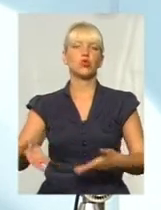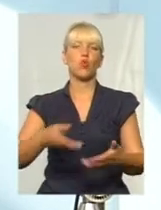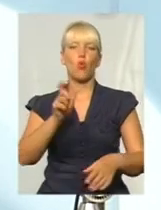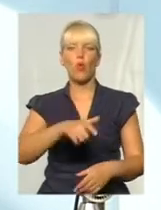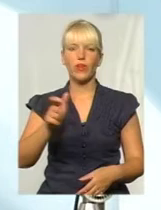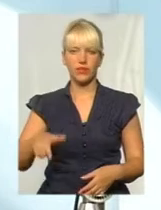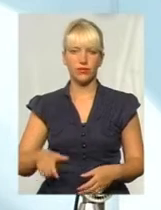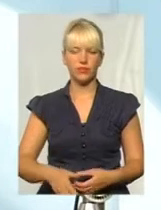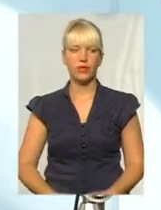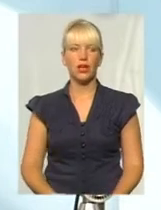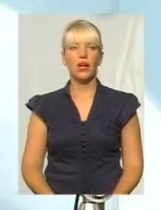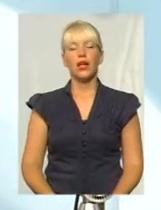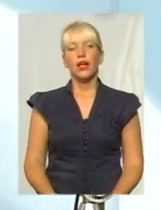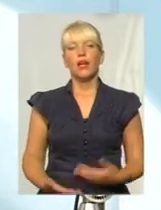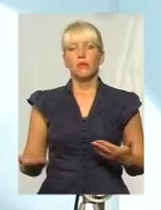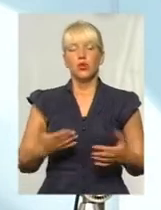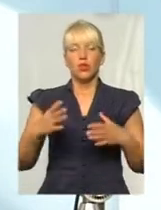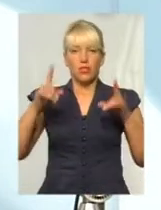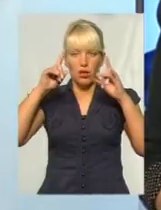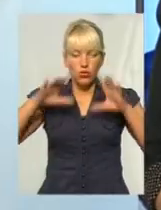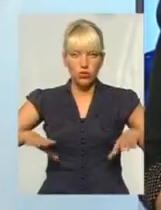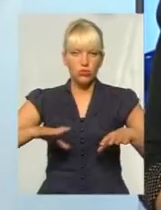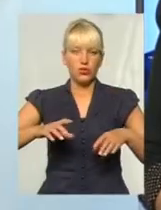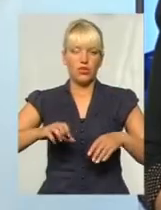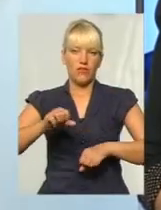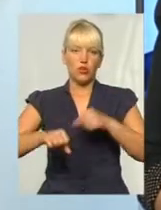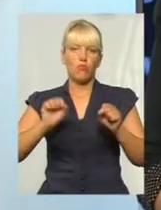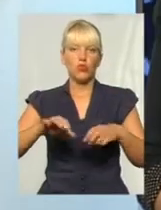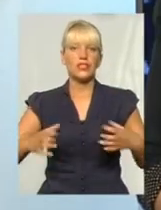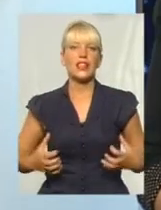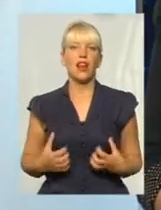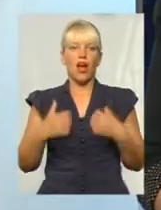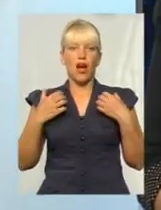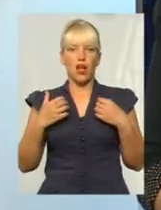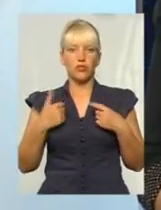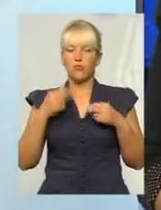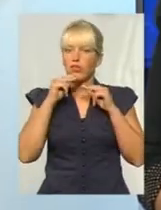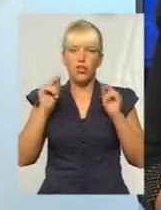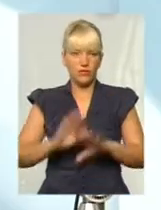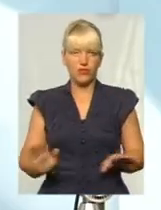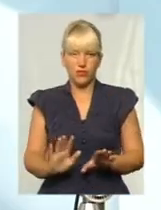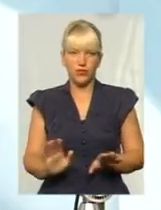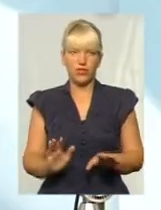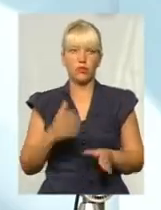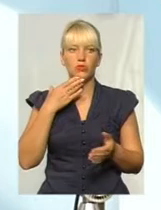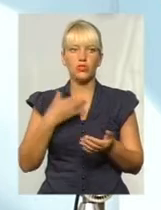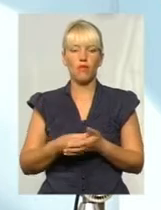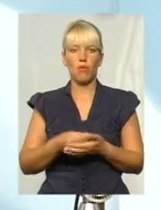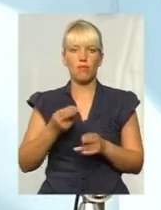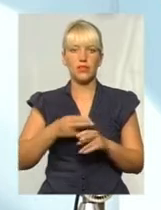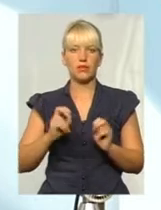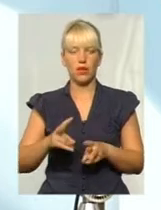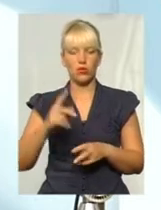пішоходи можуть не очікувати велосипедистів, злякатися. І ми ніби в цьому не винні, ми свою безпеку більш